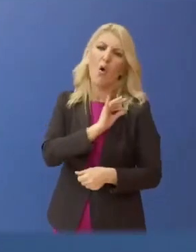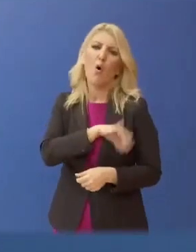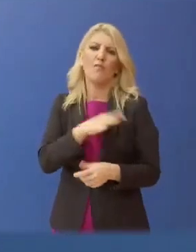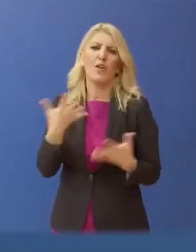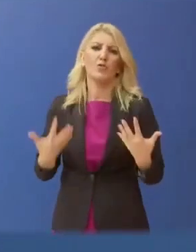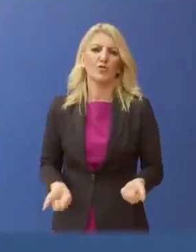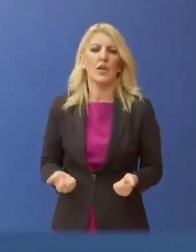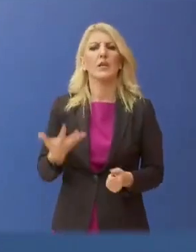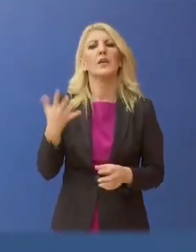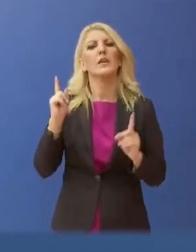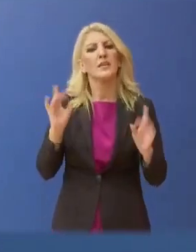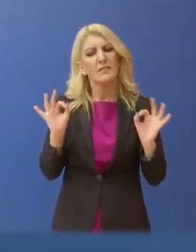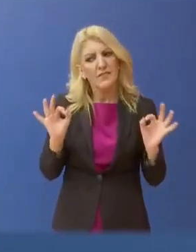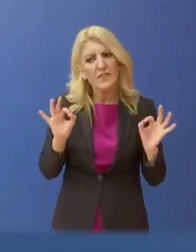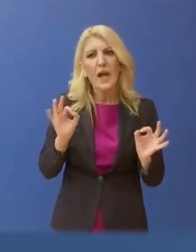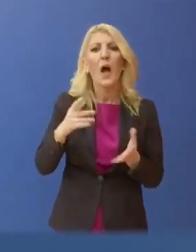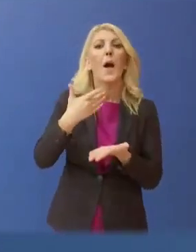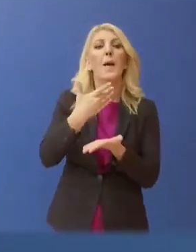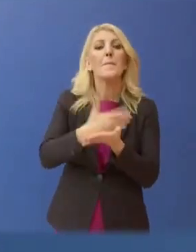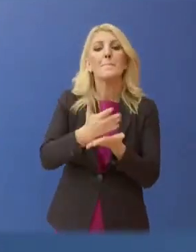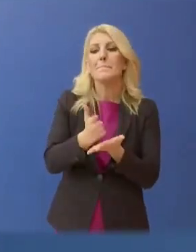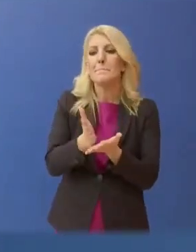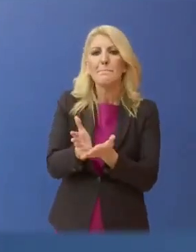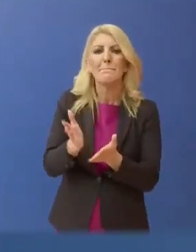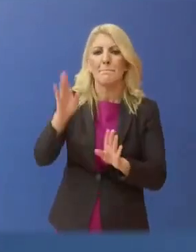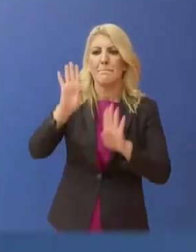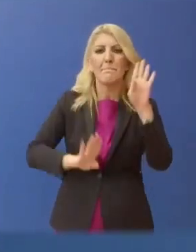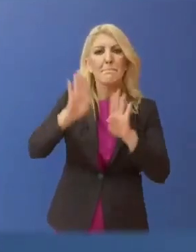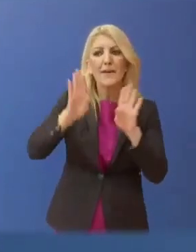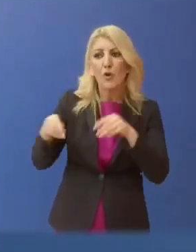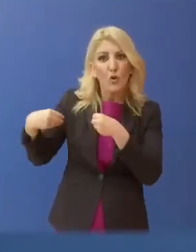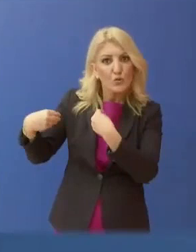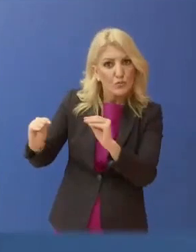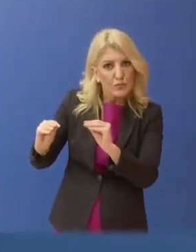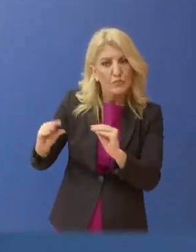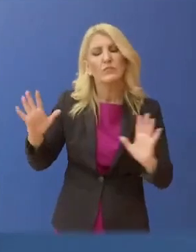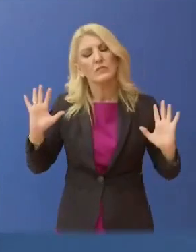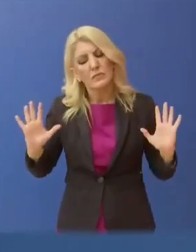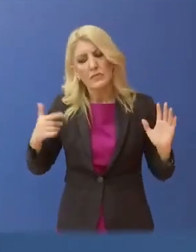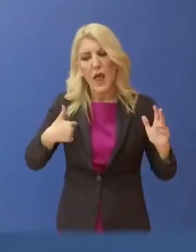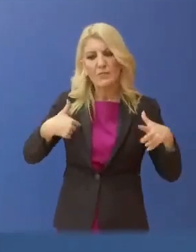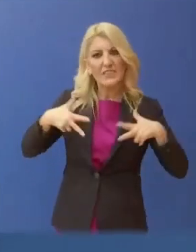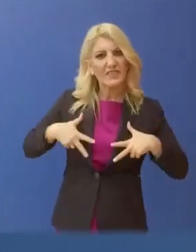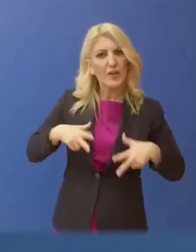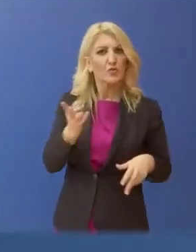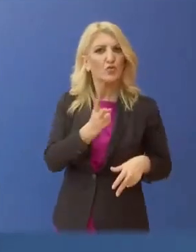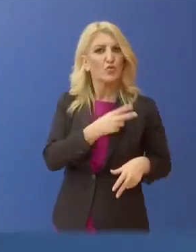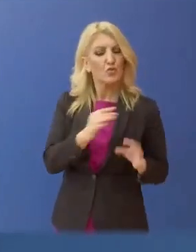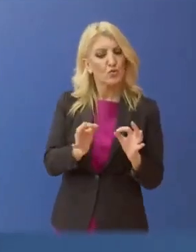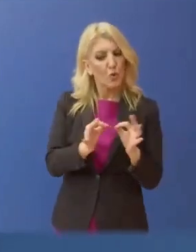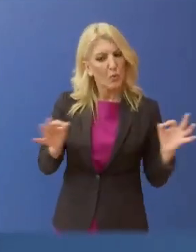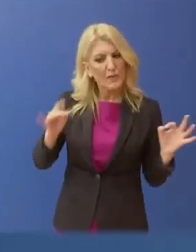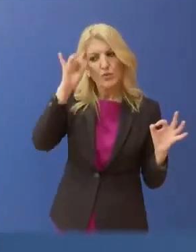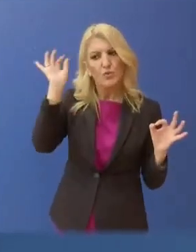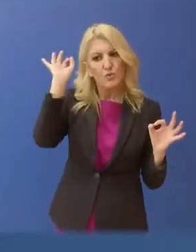φόρος επί των μετοχών που πολλούνται. Άρα και σε αυτό το ντομέα η κυβέρνηση με τις κινήσεις που έχει κάνει φροντίζει ταυτόχρονα